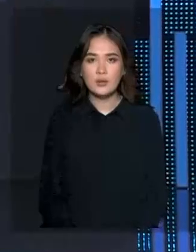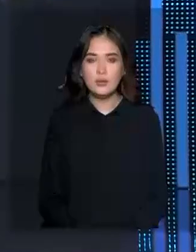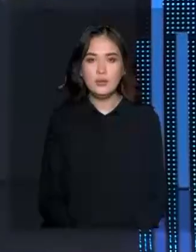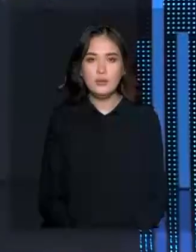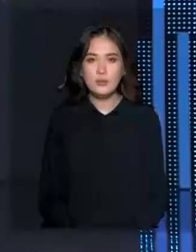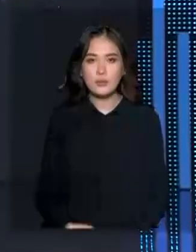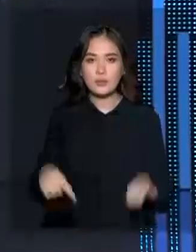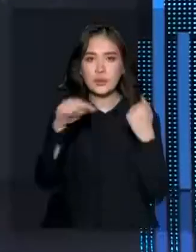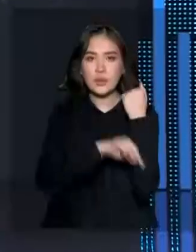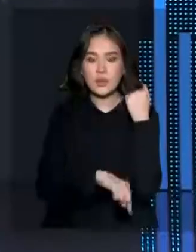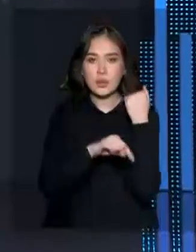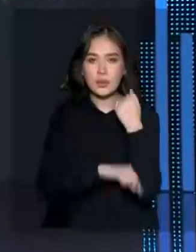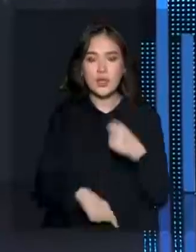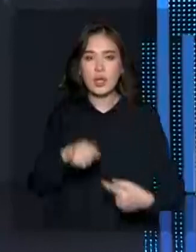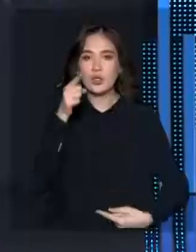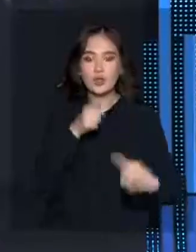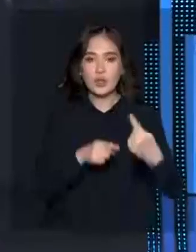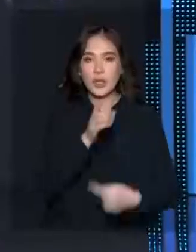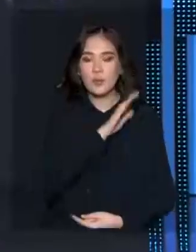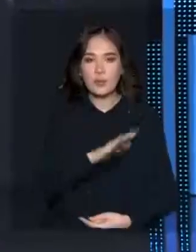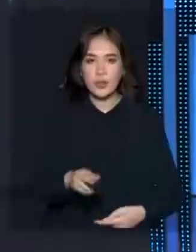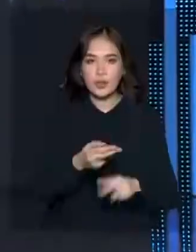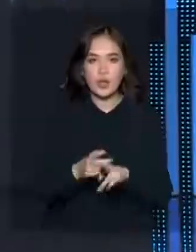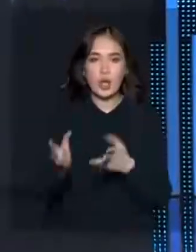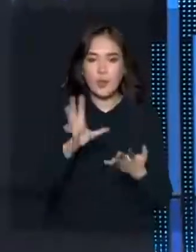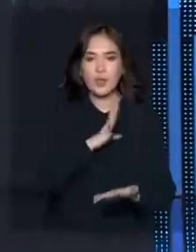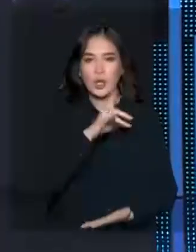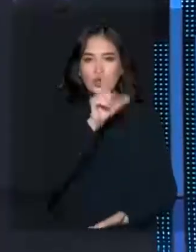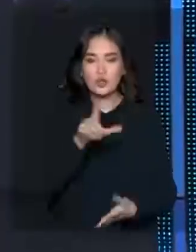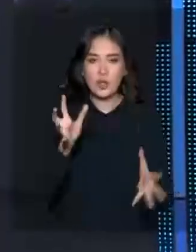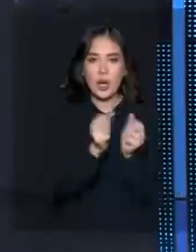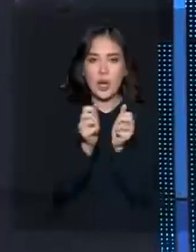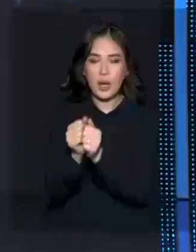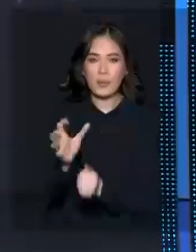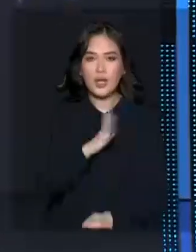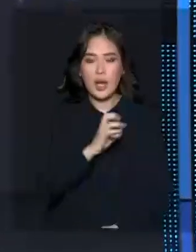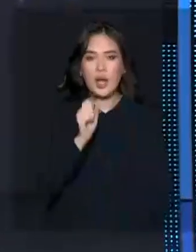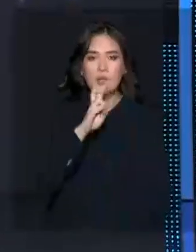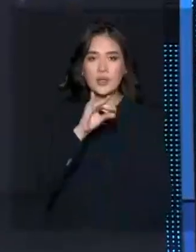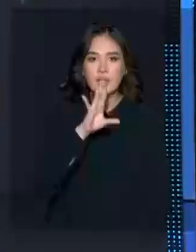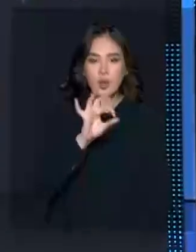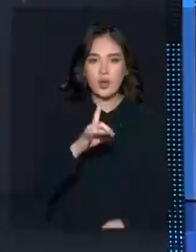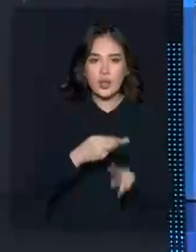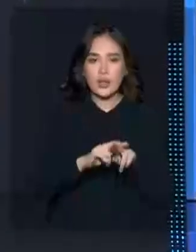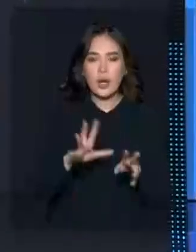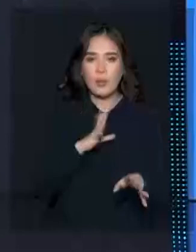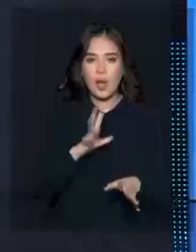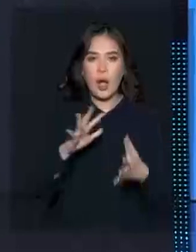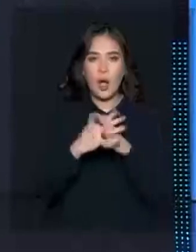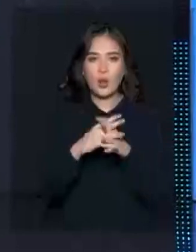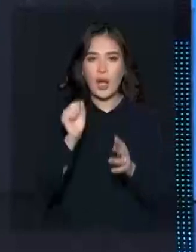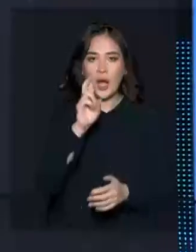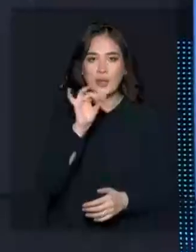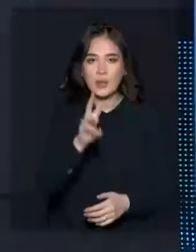Жем қорлық пен күреске емес өлеске шақырған қызметкелер ұсталды. Жет сайда антикор қызметкелері ауыл әкімдеріне